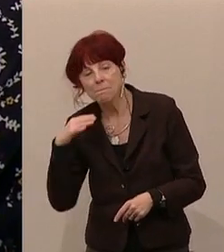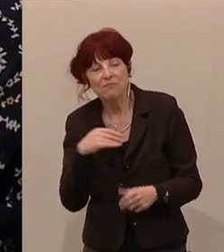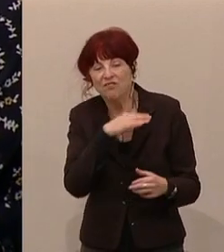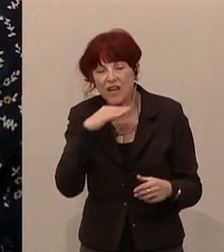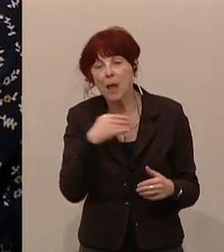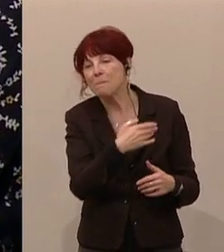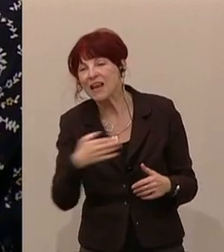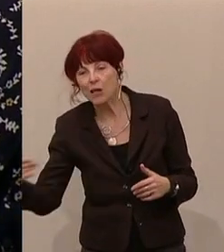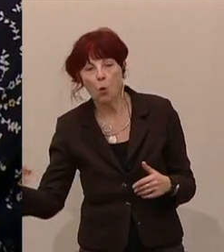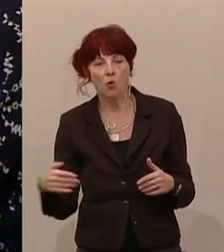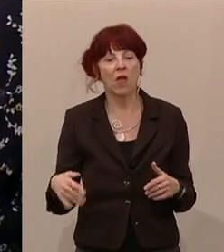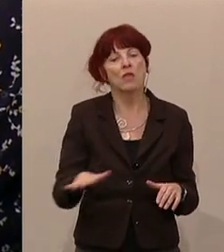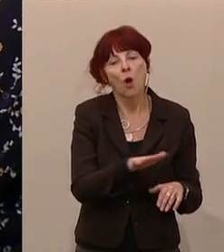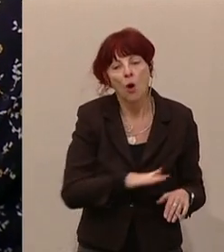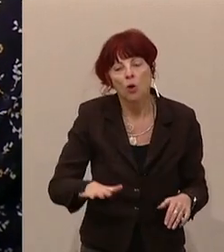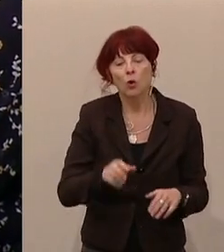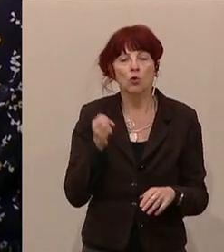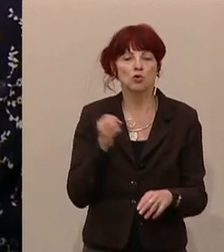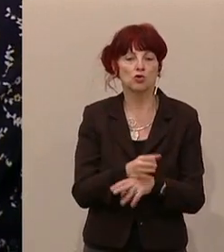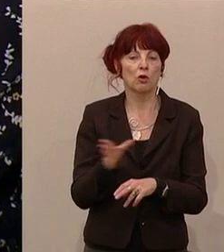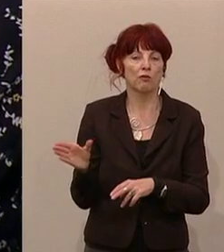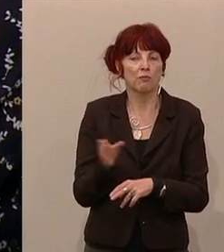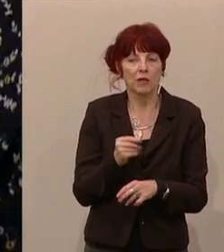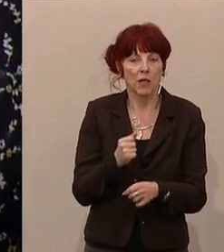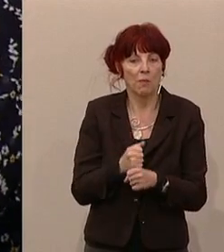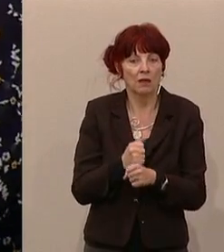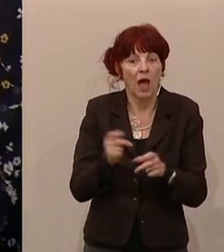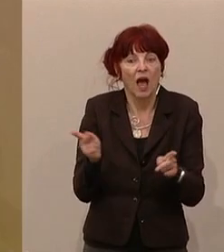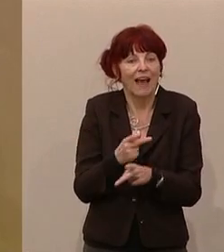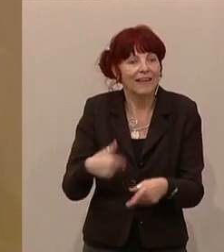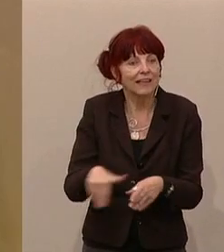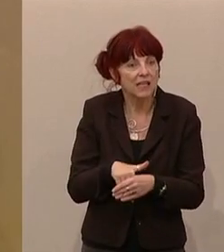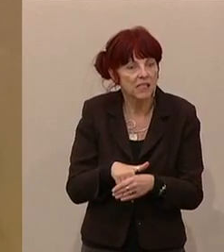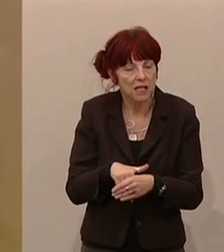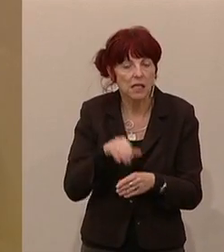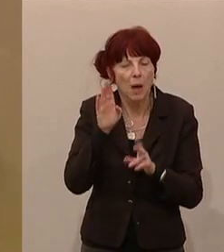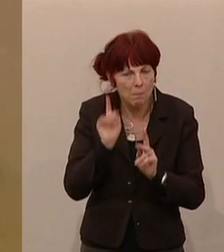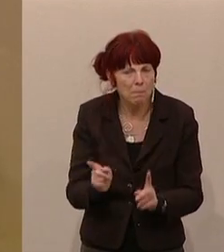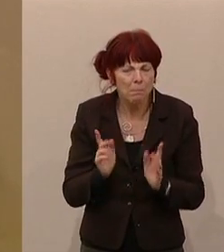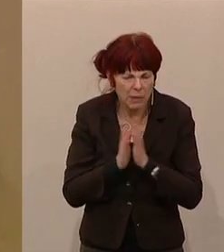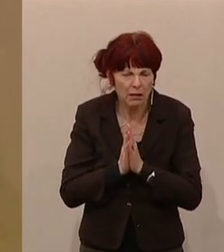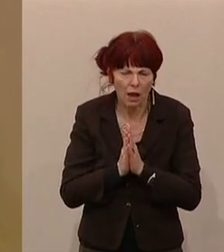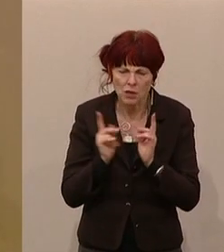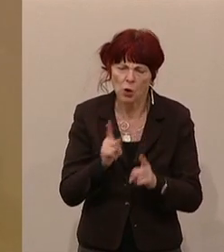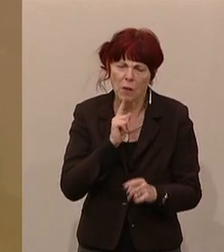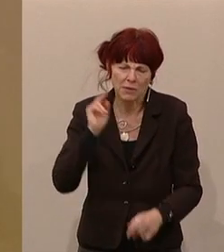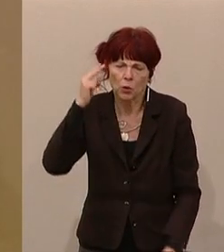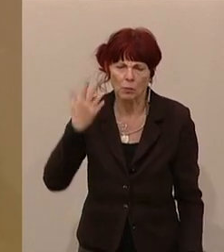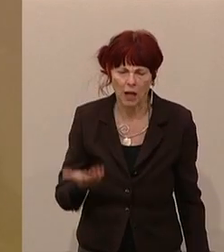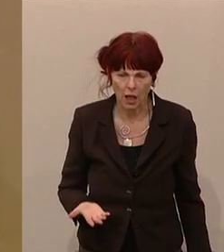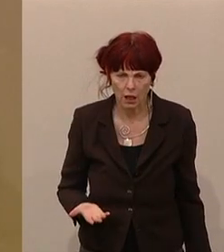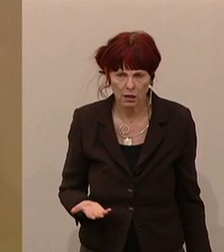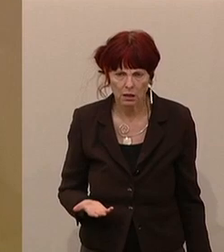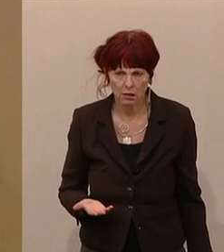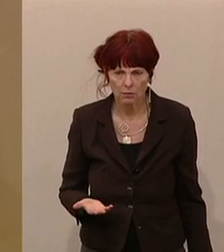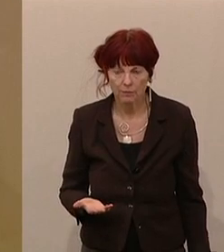nicht durchbringen können. Also ein bisschen Hirnschmalz in der Diskussion. Und das Zweite ist,